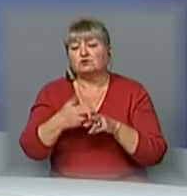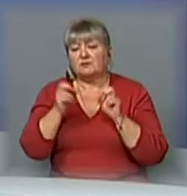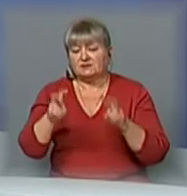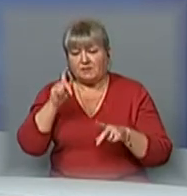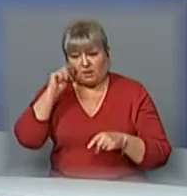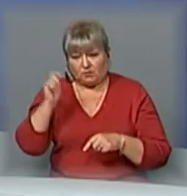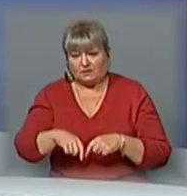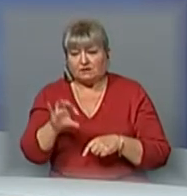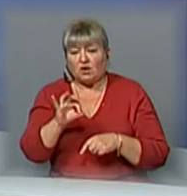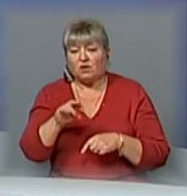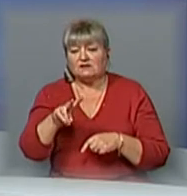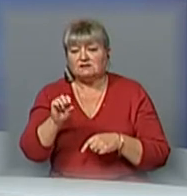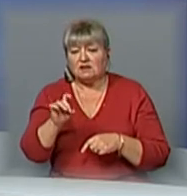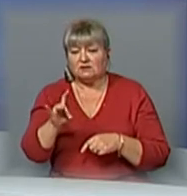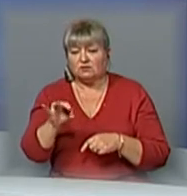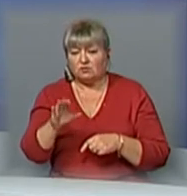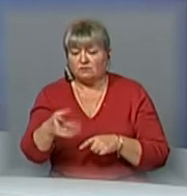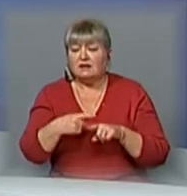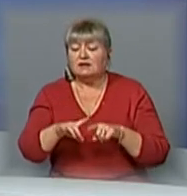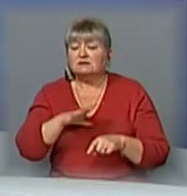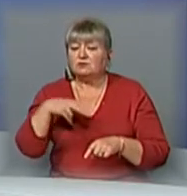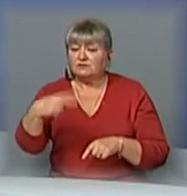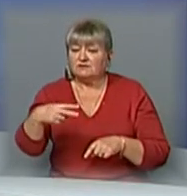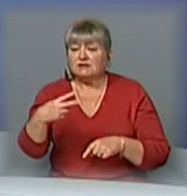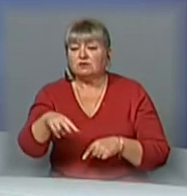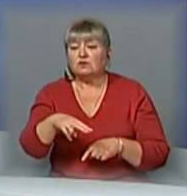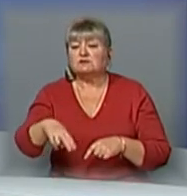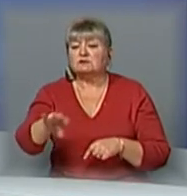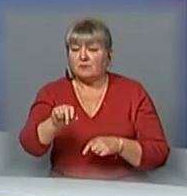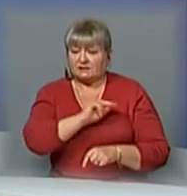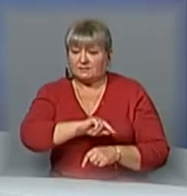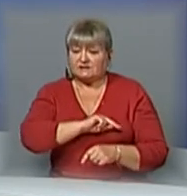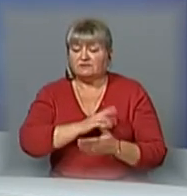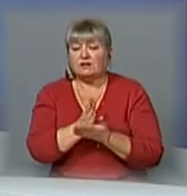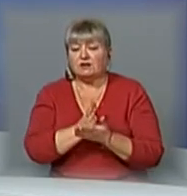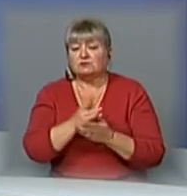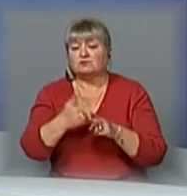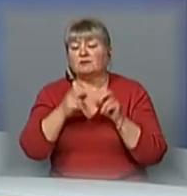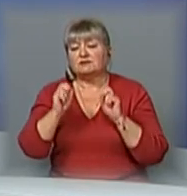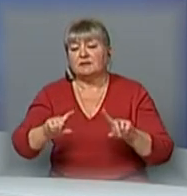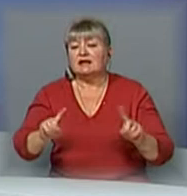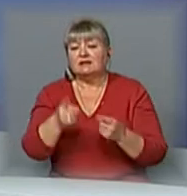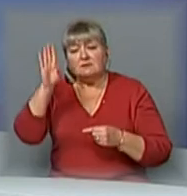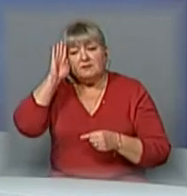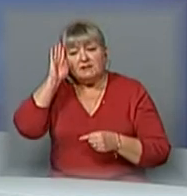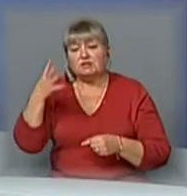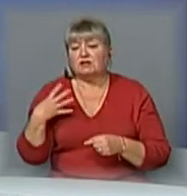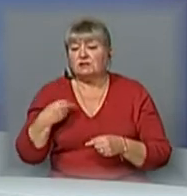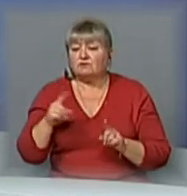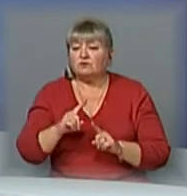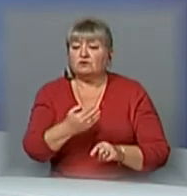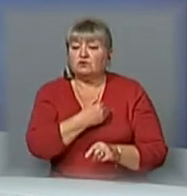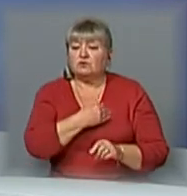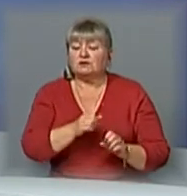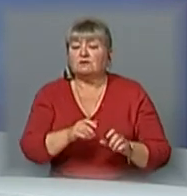Олег Олександров. Це трапилось 20 листопада. Працівники Служби безпеки затримали мешканця Львова, що намагався переправити з